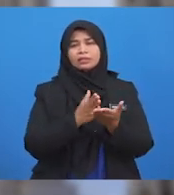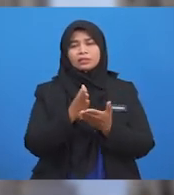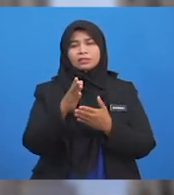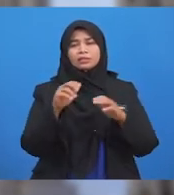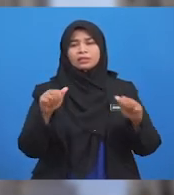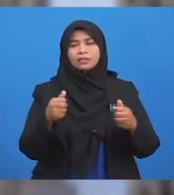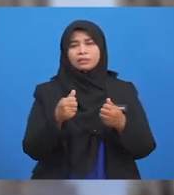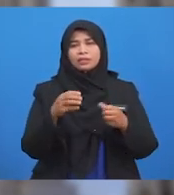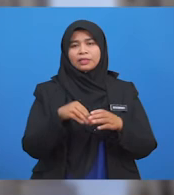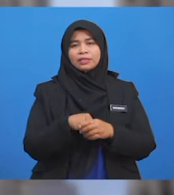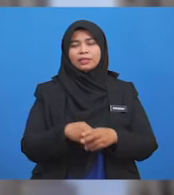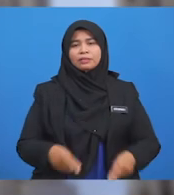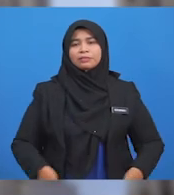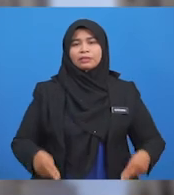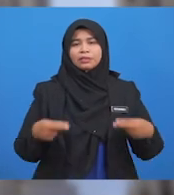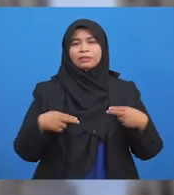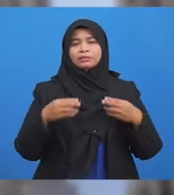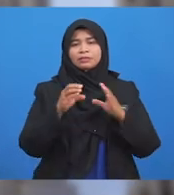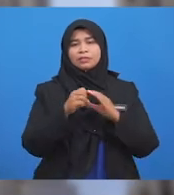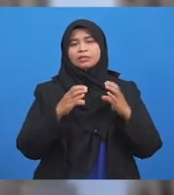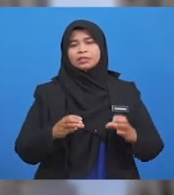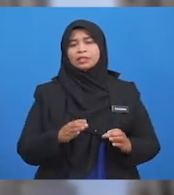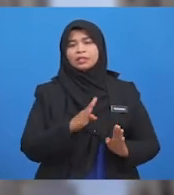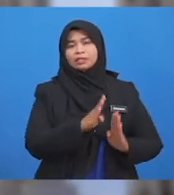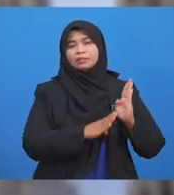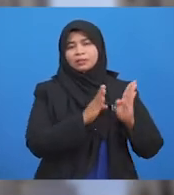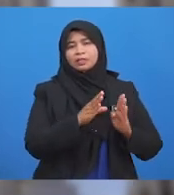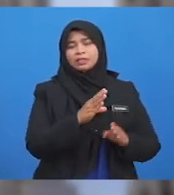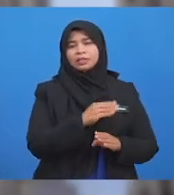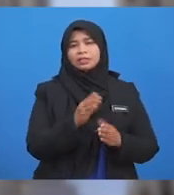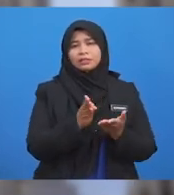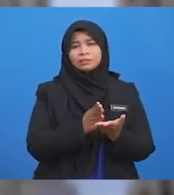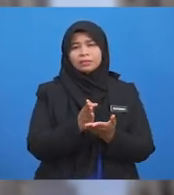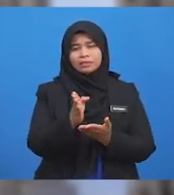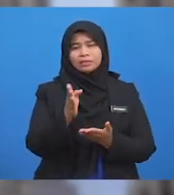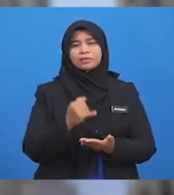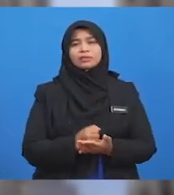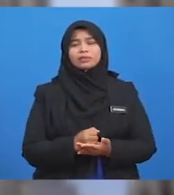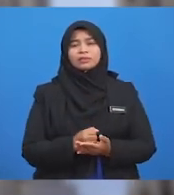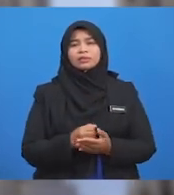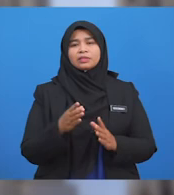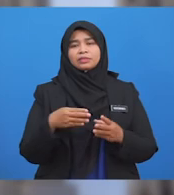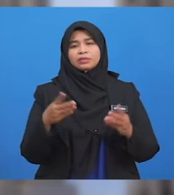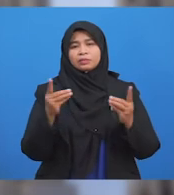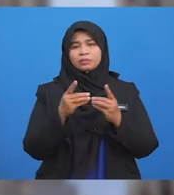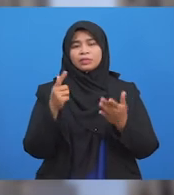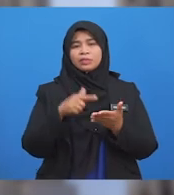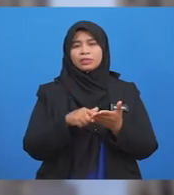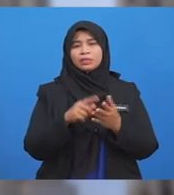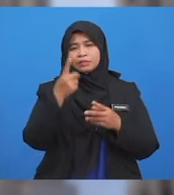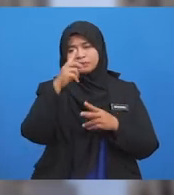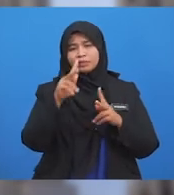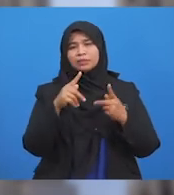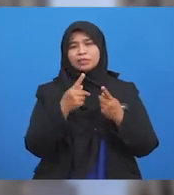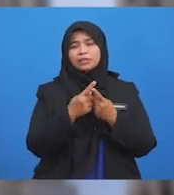Mengamalkannya Dalam Kehidupan Secara Beradab Dan Istiqamah Sehingga Berjumpa Lagi Pada Kelas Yang